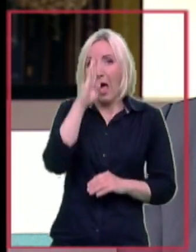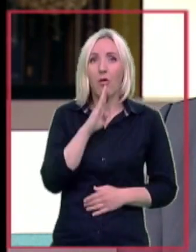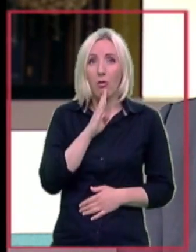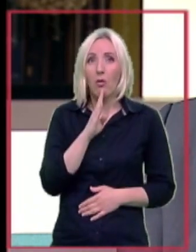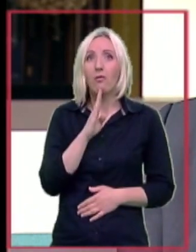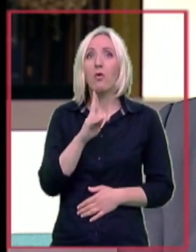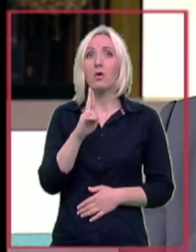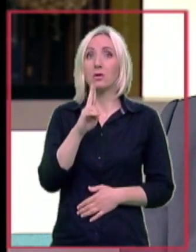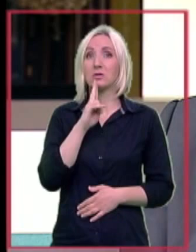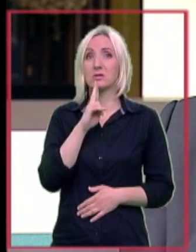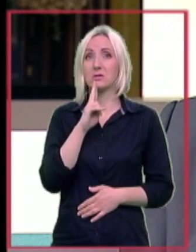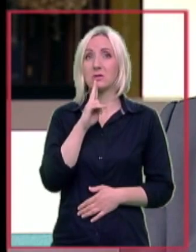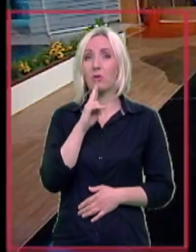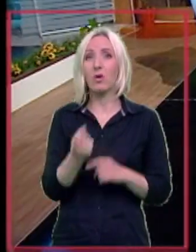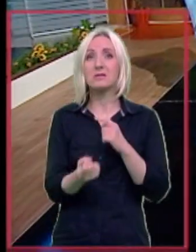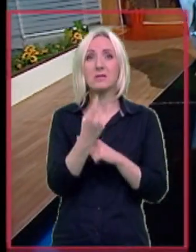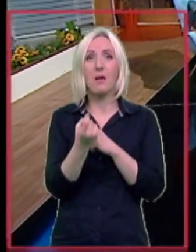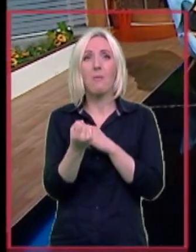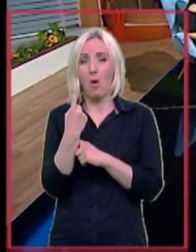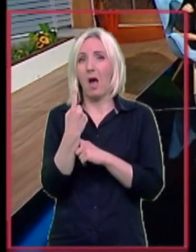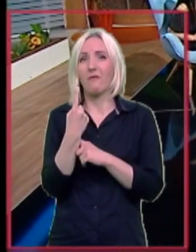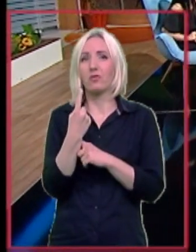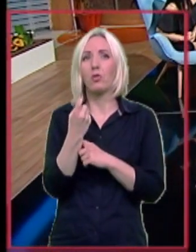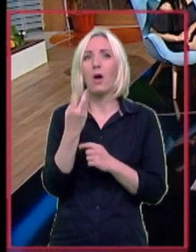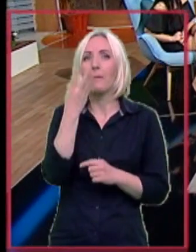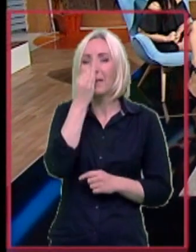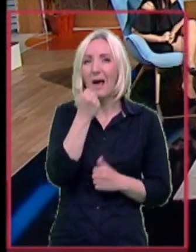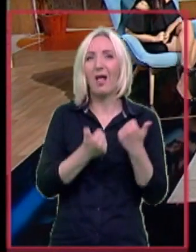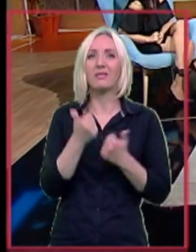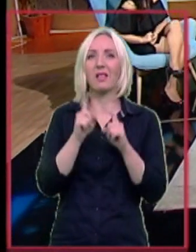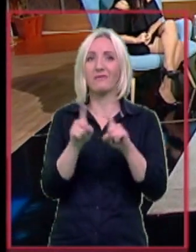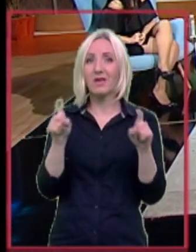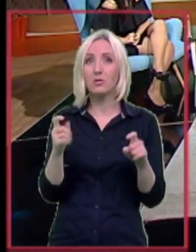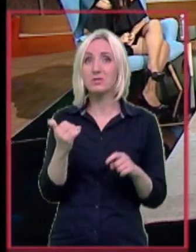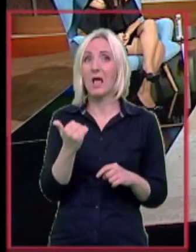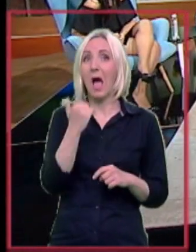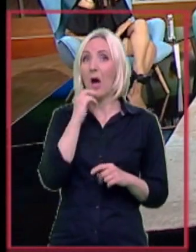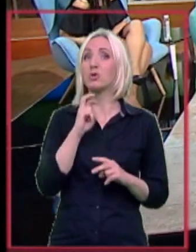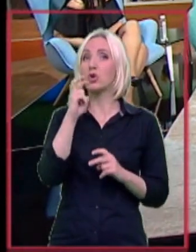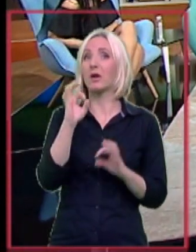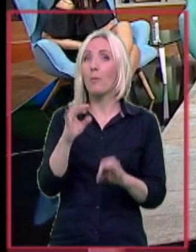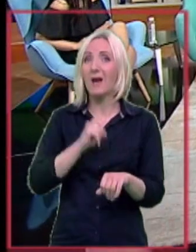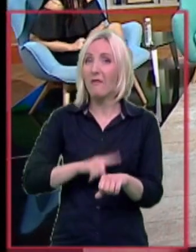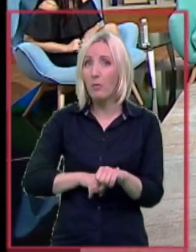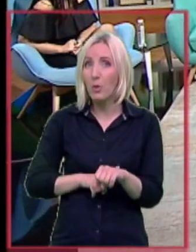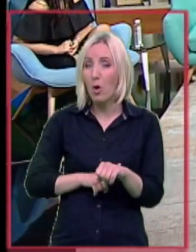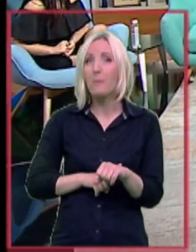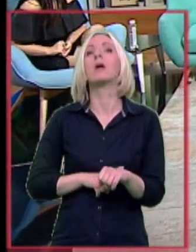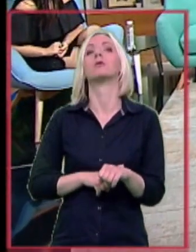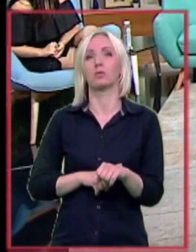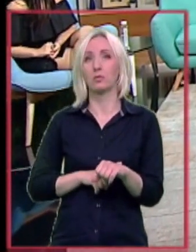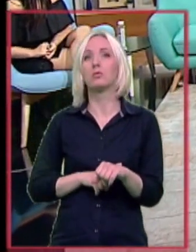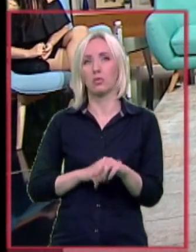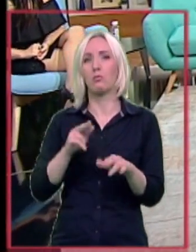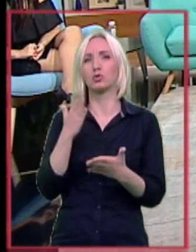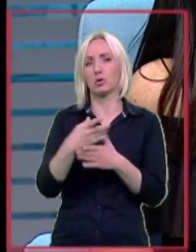koja nastaje naglo kod neke prehlede nekog virusa i ukoliko se odreaguje u pravom momentu to može da dođe i